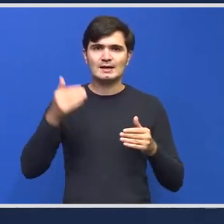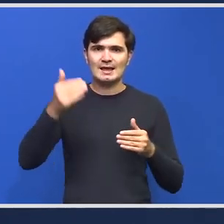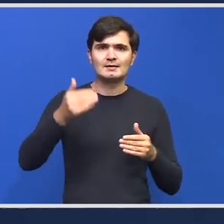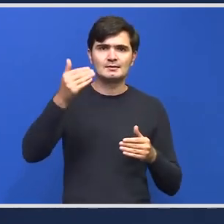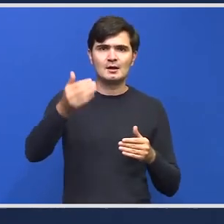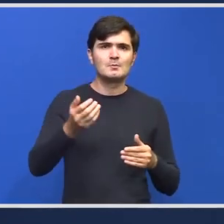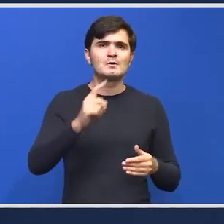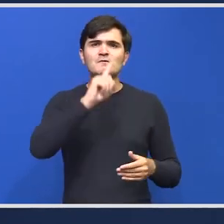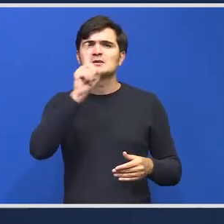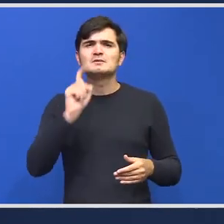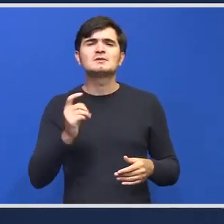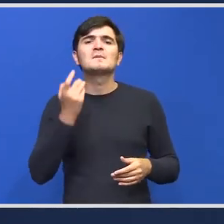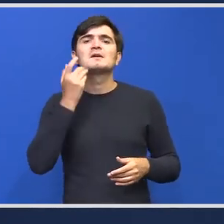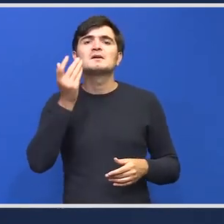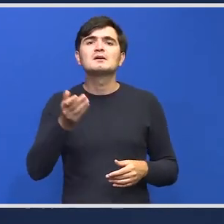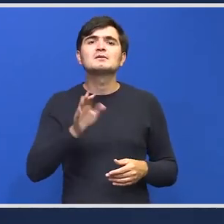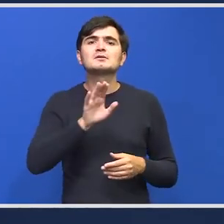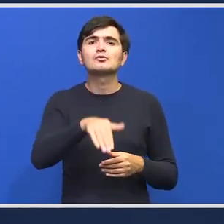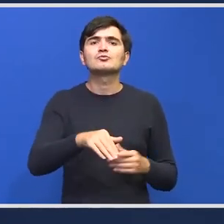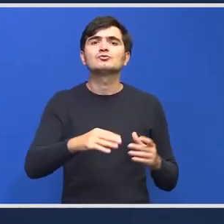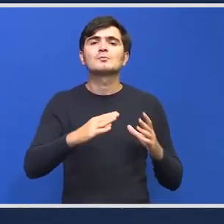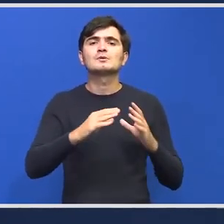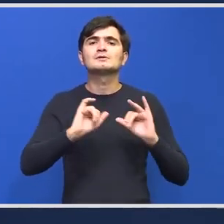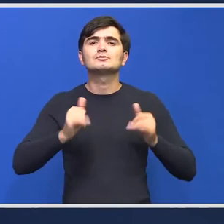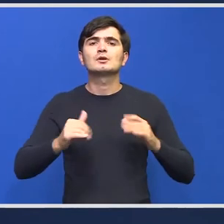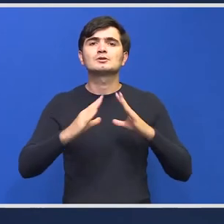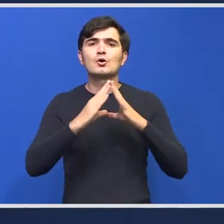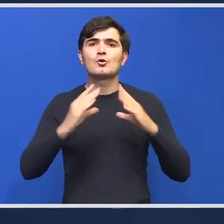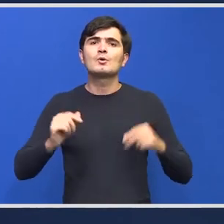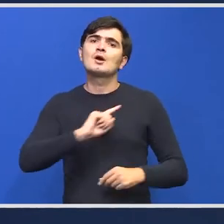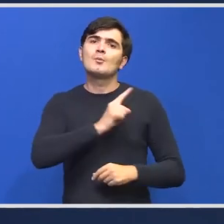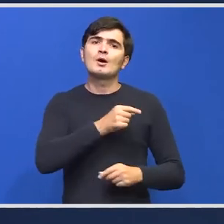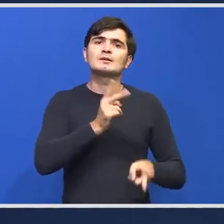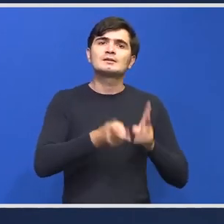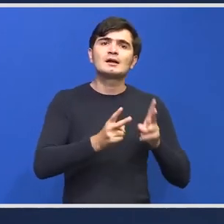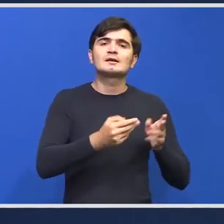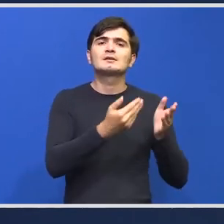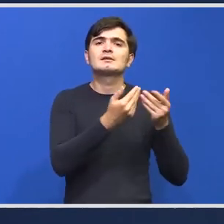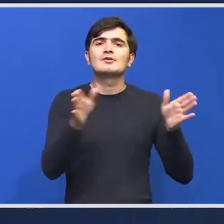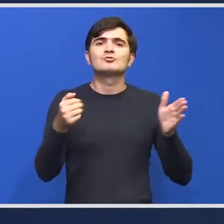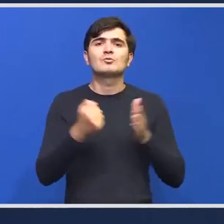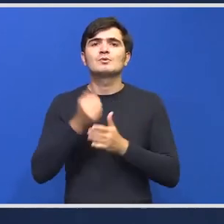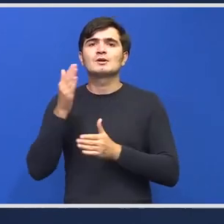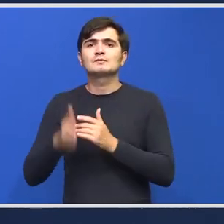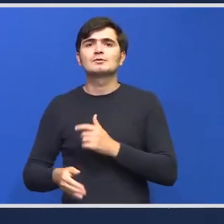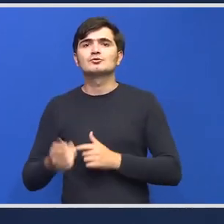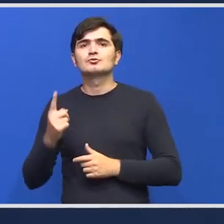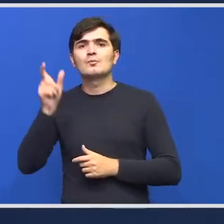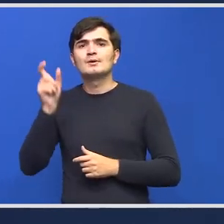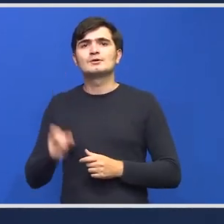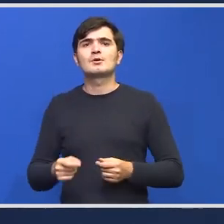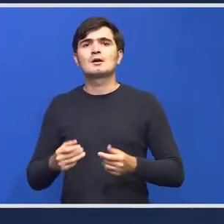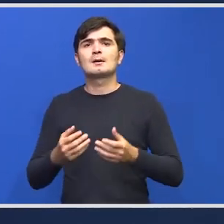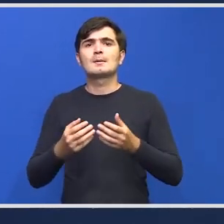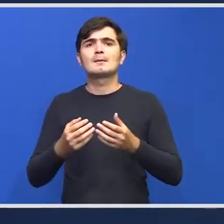când vom putea să ajungem în situația în care România va putea trata de la început până la sfârșit un mare ars